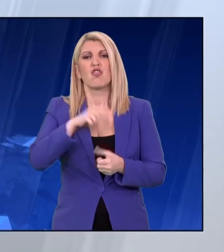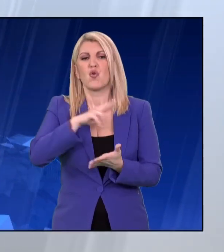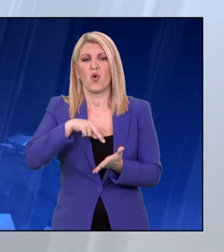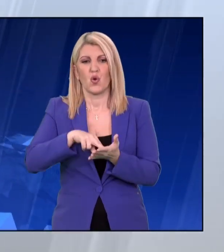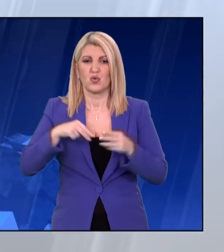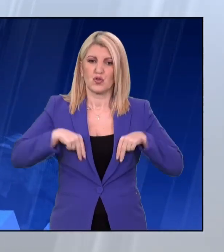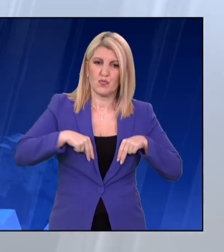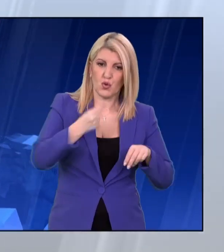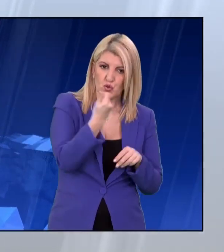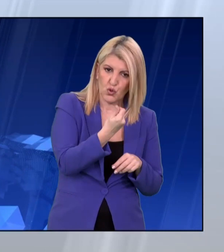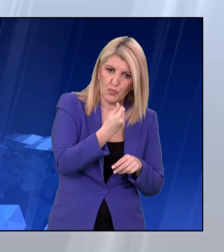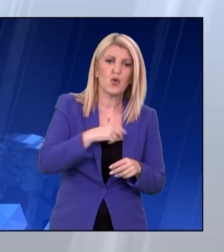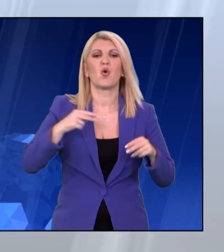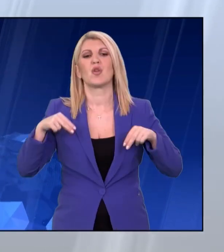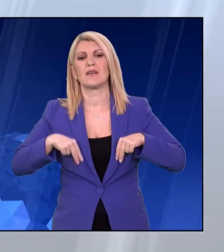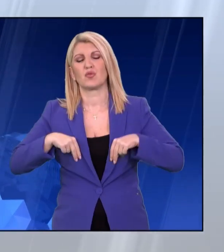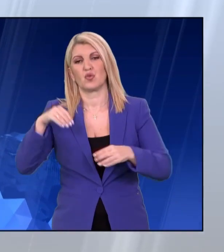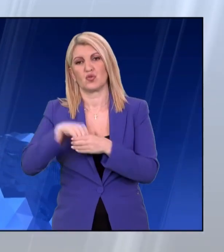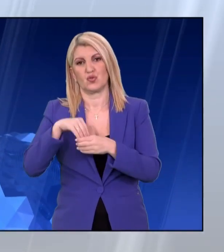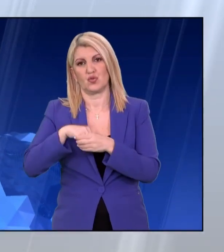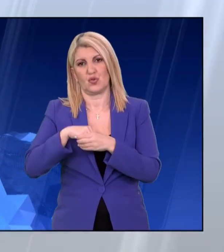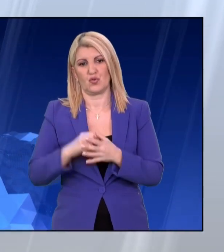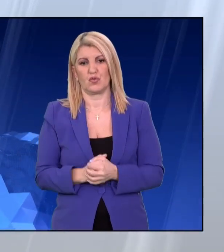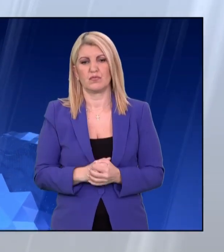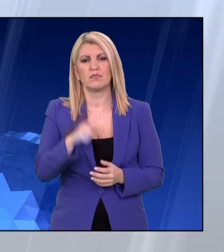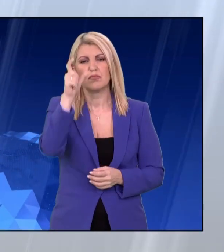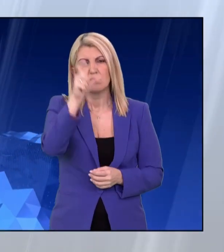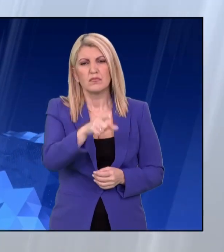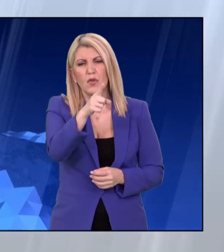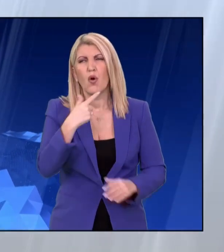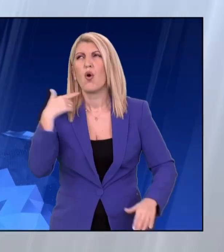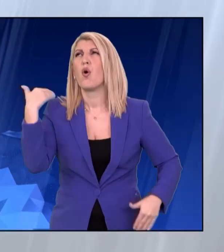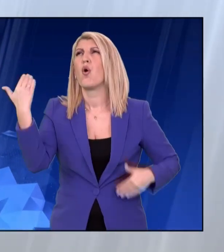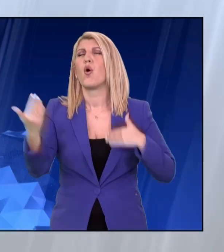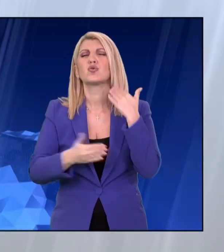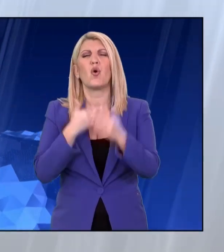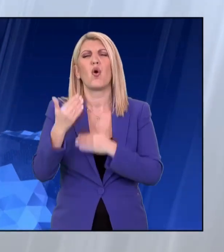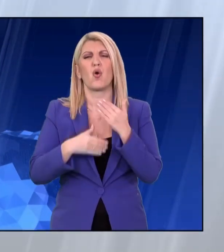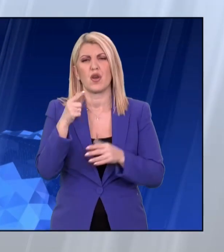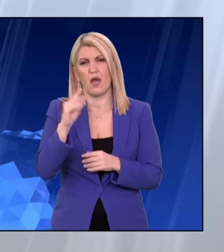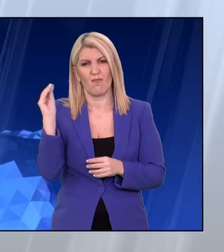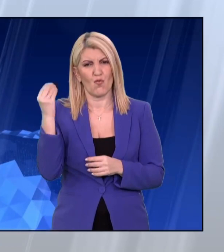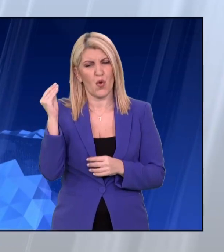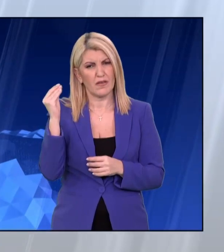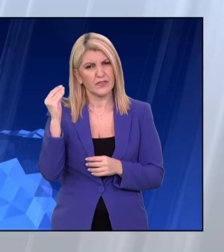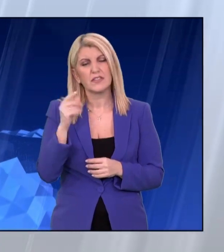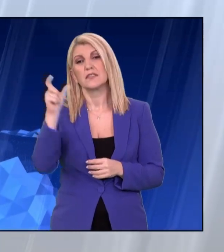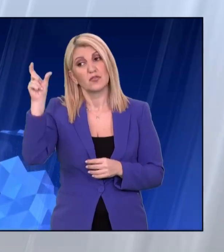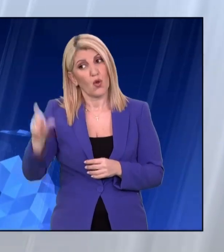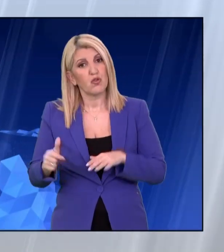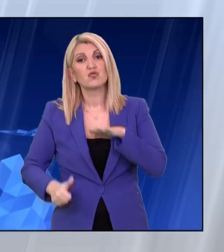Ήταν ο μακροβιότερος βουλευτής της Bundestag. Για μικρό διάστημα υπήρξε πρόεδρος των